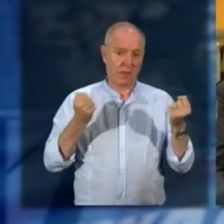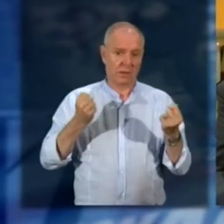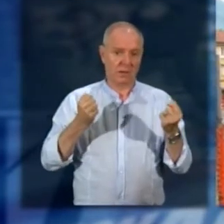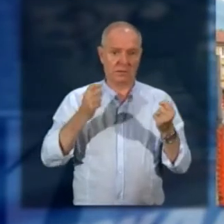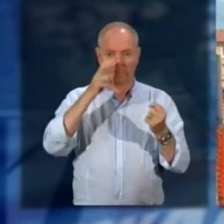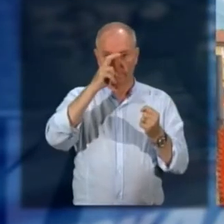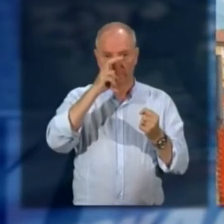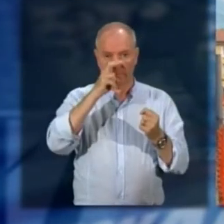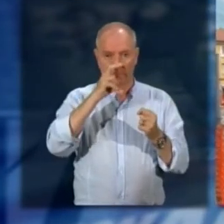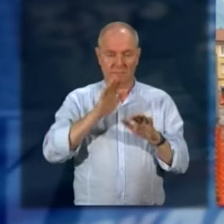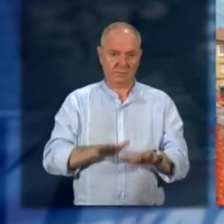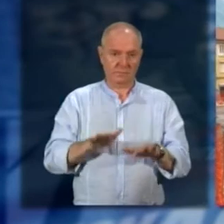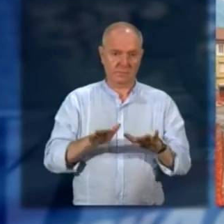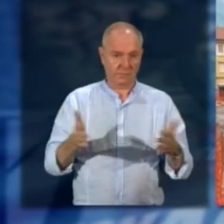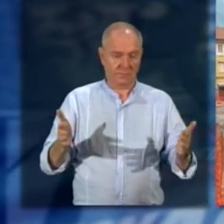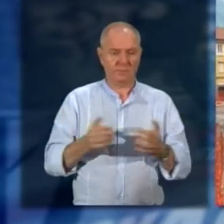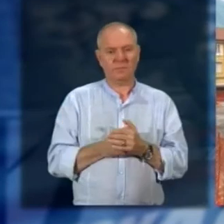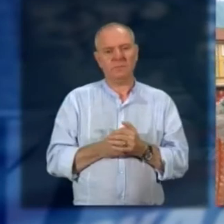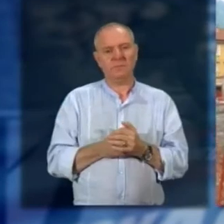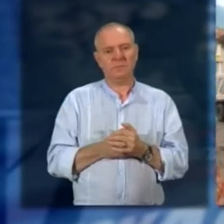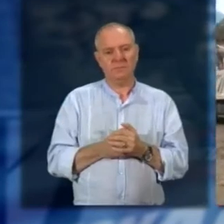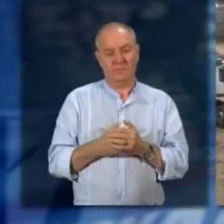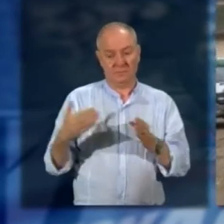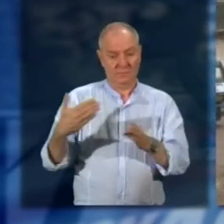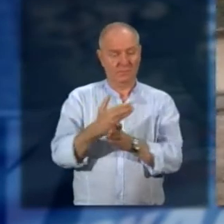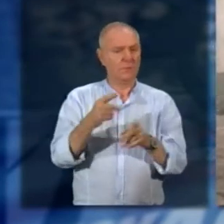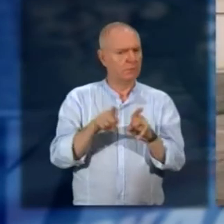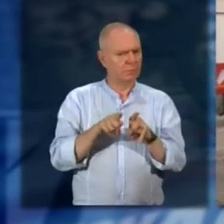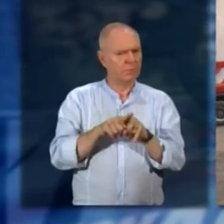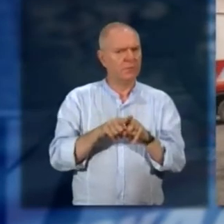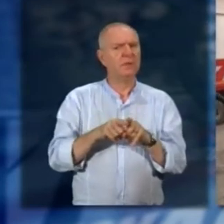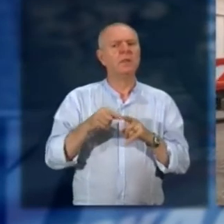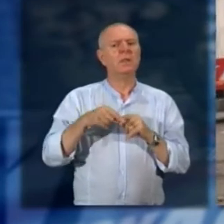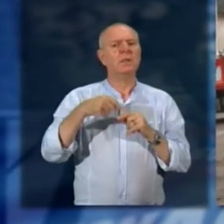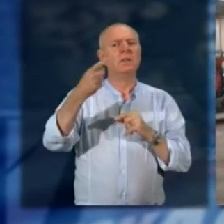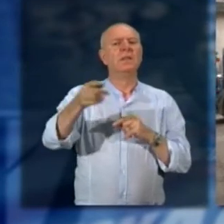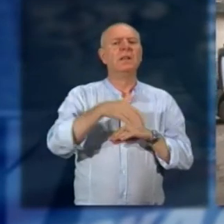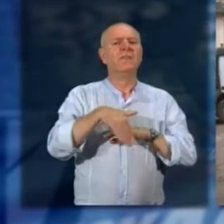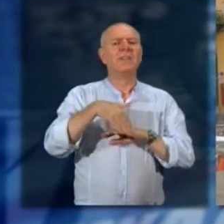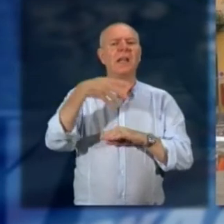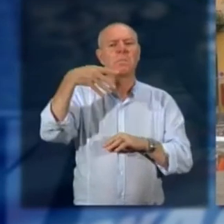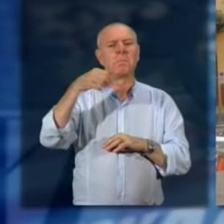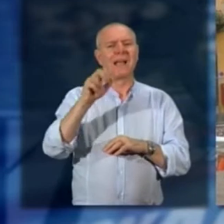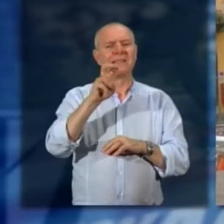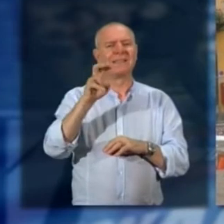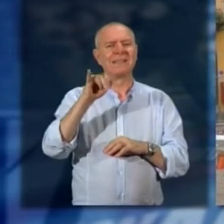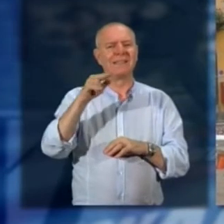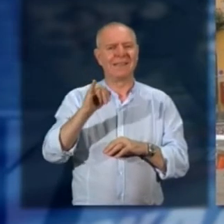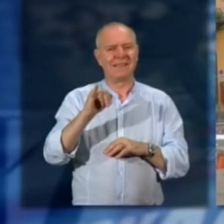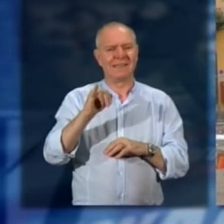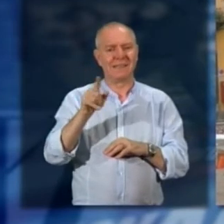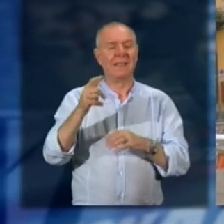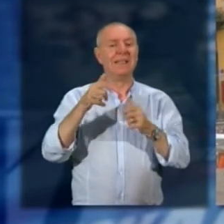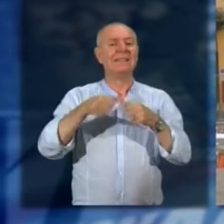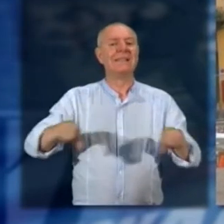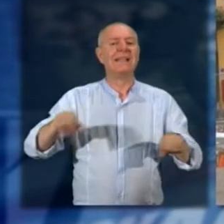procedano ad una velocità inferiore un attraversamento analogo sarà realizzato anche all'inizio di Via Mazzini nei pressi di Palazzo Beltrami sede dell